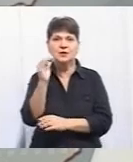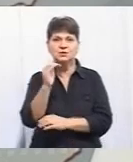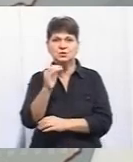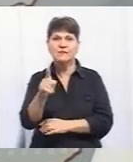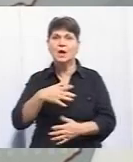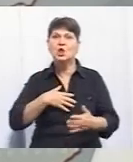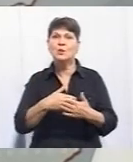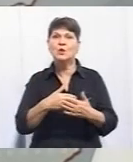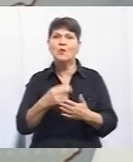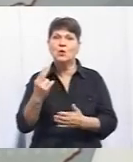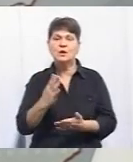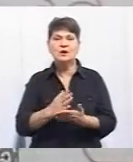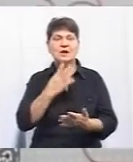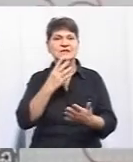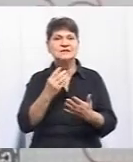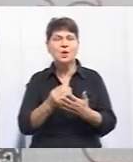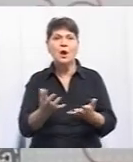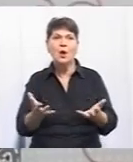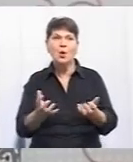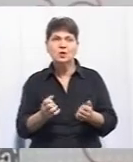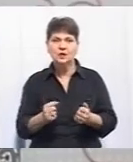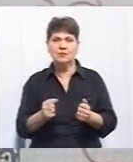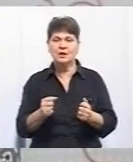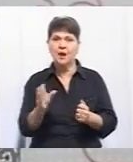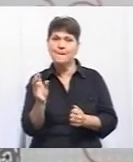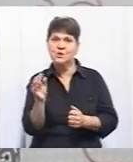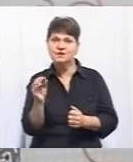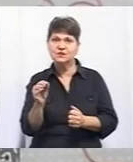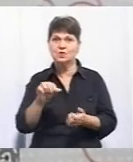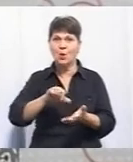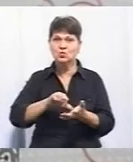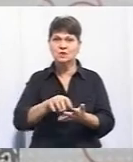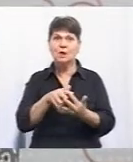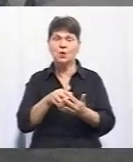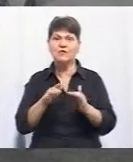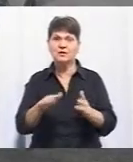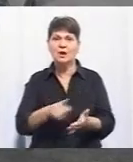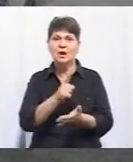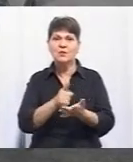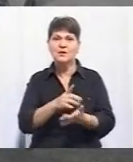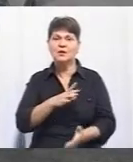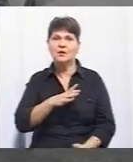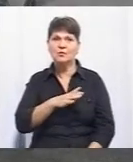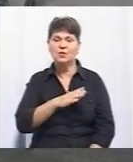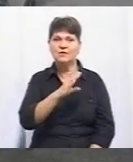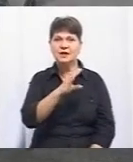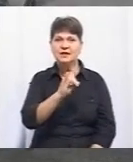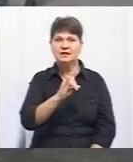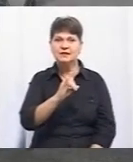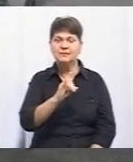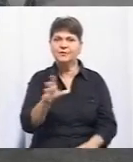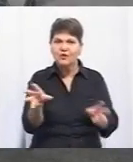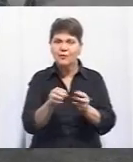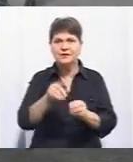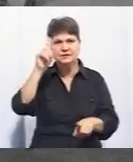доброволець, відповідно, є певна своя процедура отримання посвідчення учасника бойових дій. Мають бути свідчення, нотаріально засвідчені від побратимів,